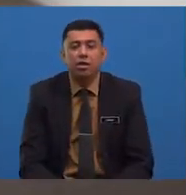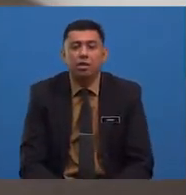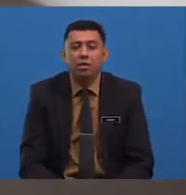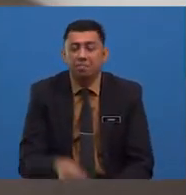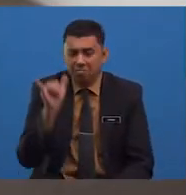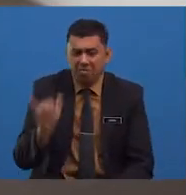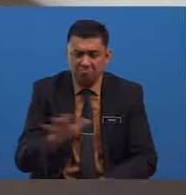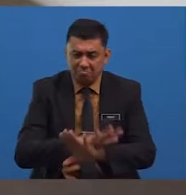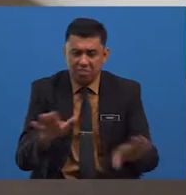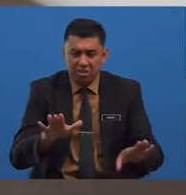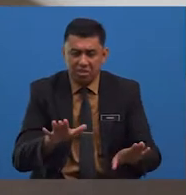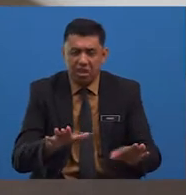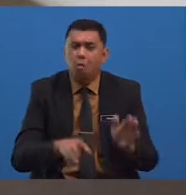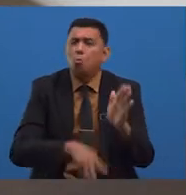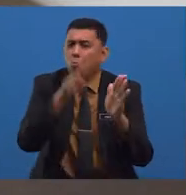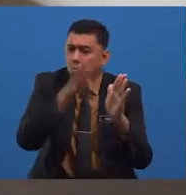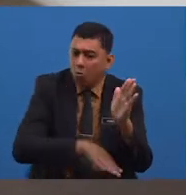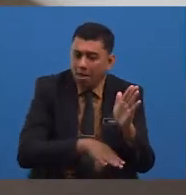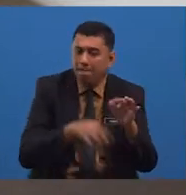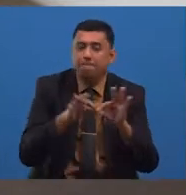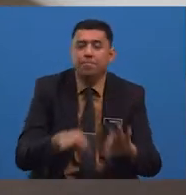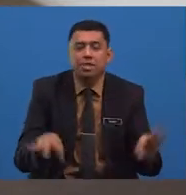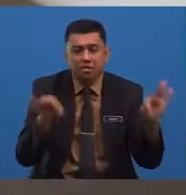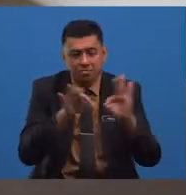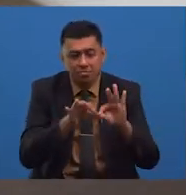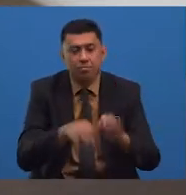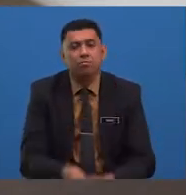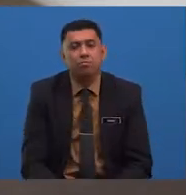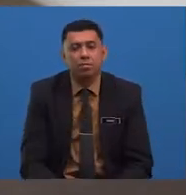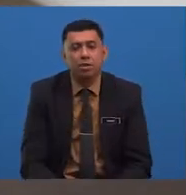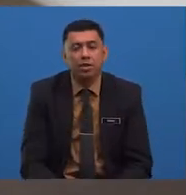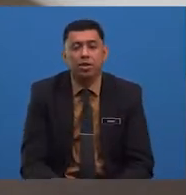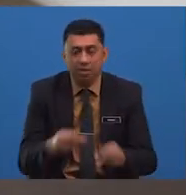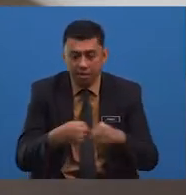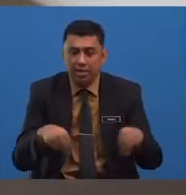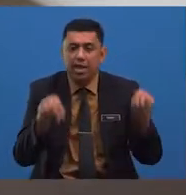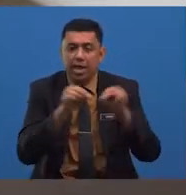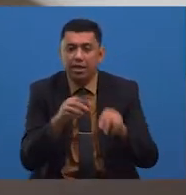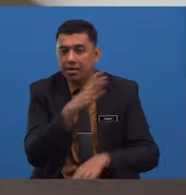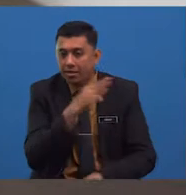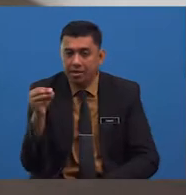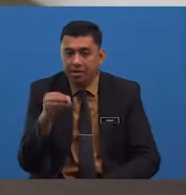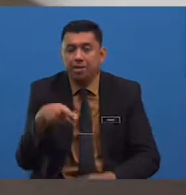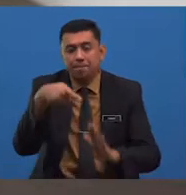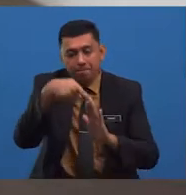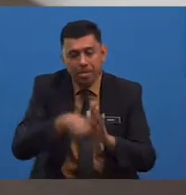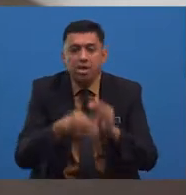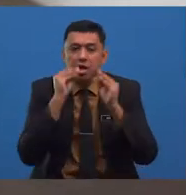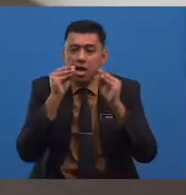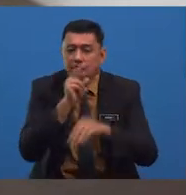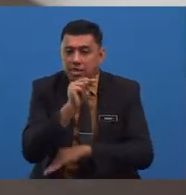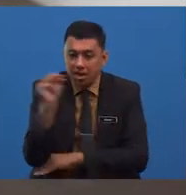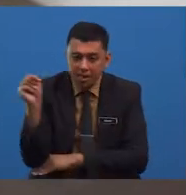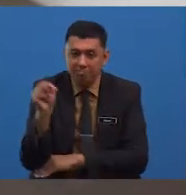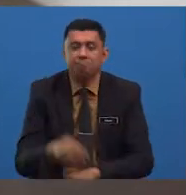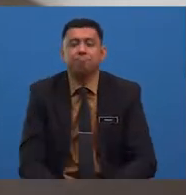aspek yang tidak kurang pentingnya iaitu aspek nilai dan pengajaran.